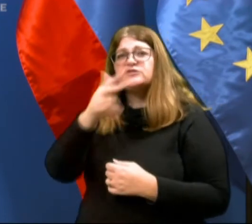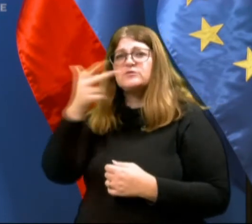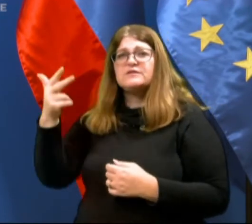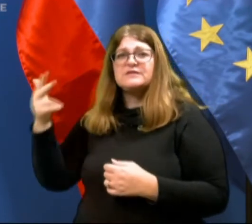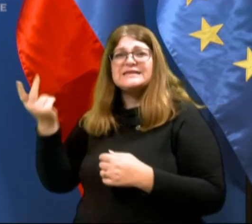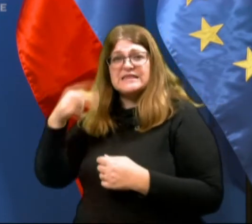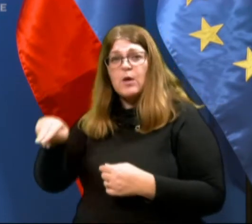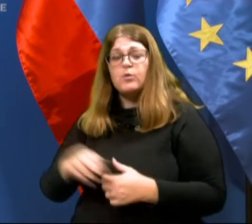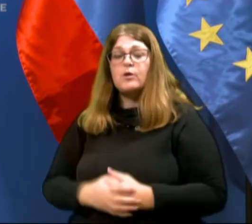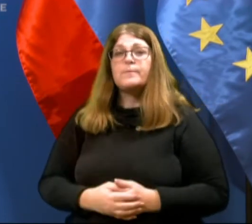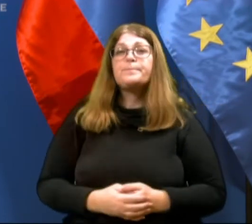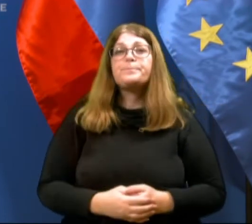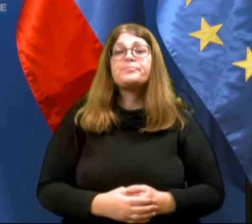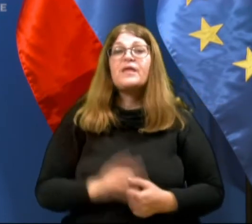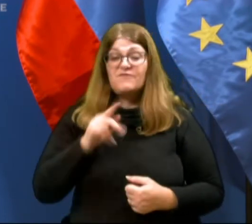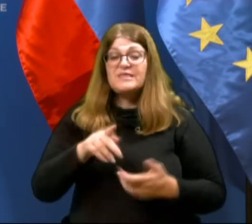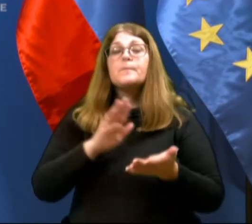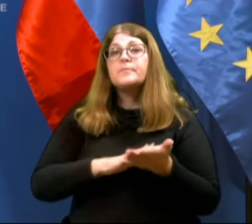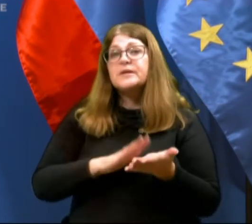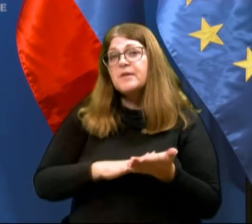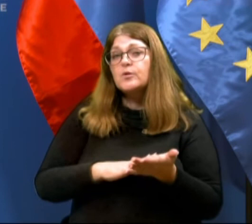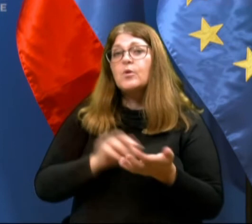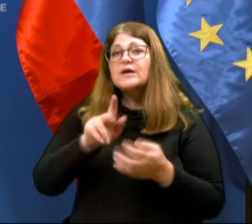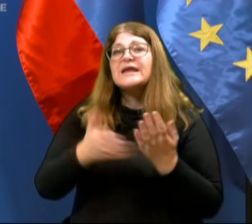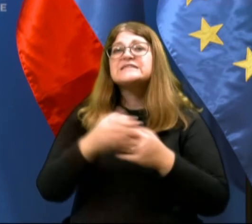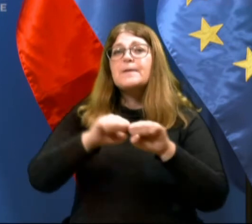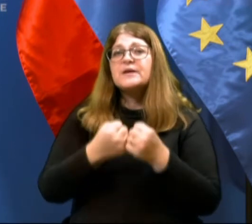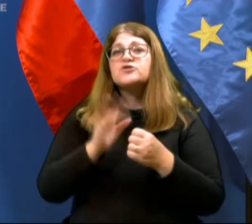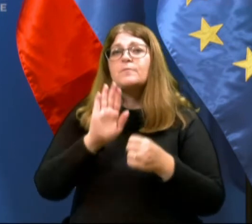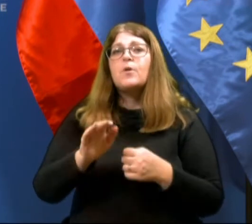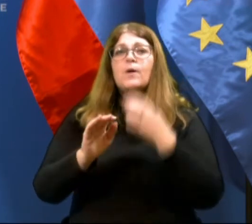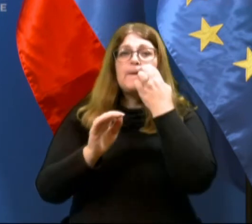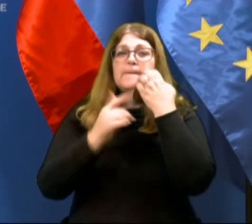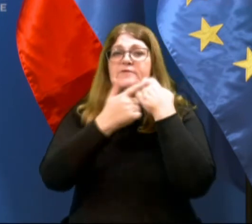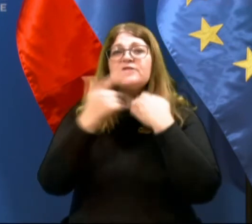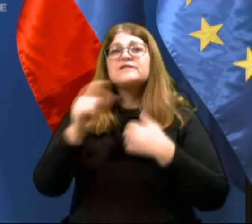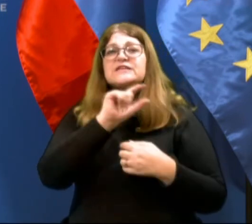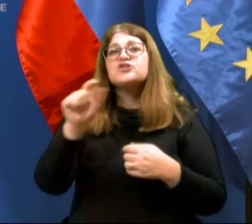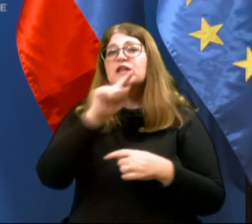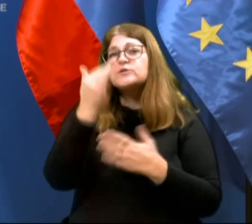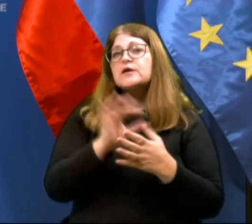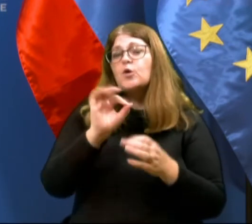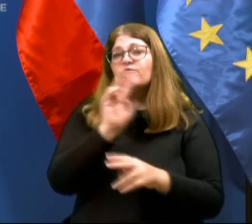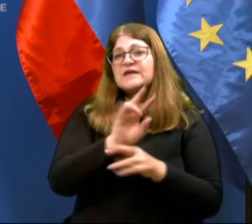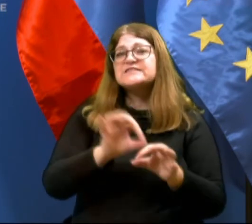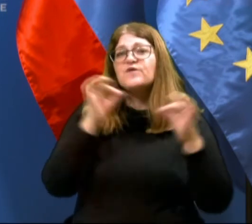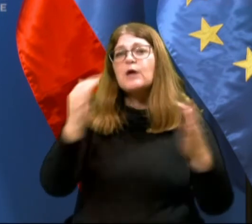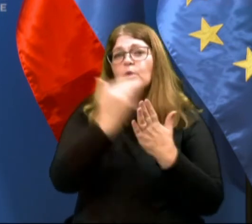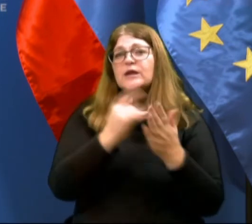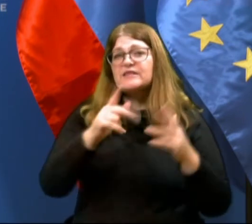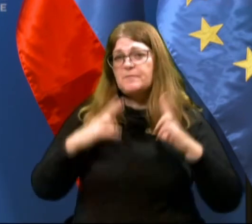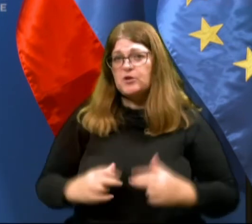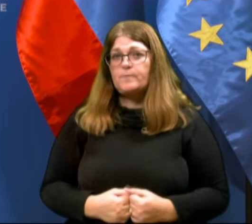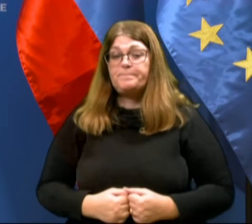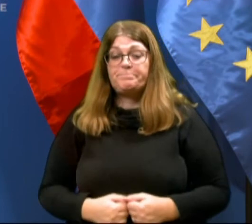evrov in v takem primeru gre za prekršek po 22. členu zakonov o varstvu javnega reda in miru. To